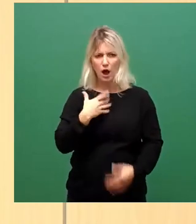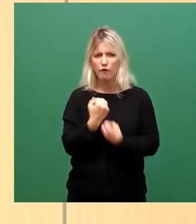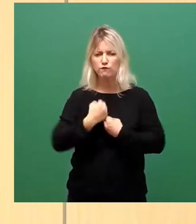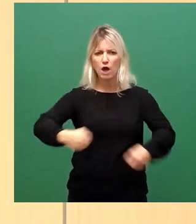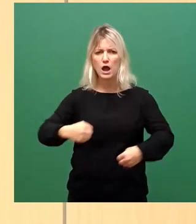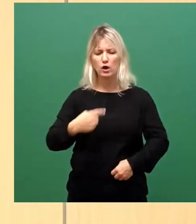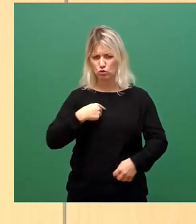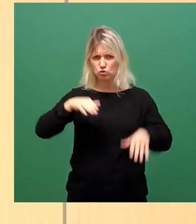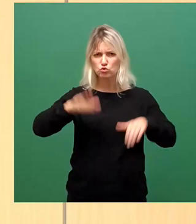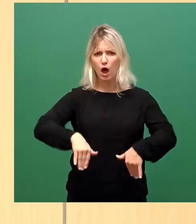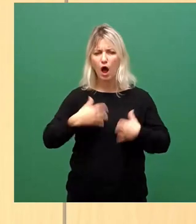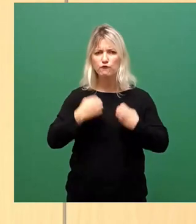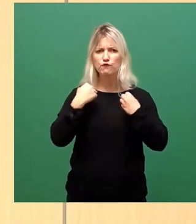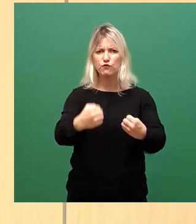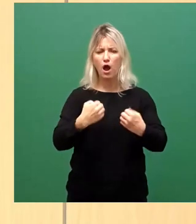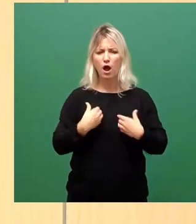fahren, was soll denn das?